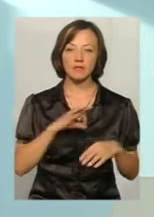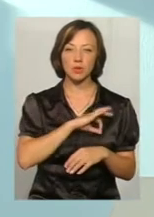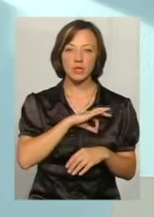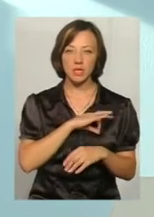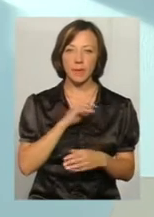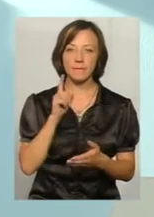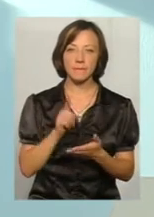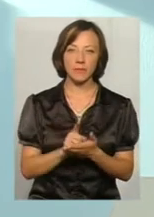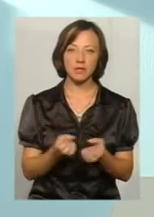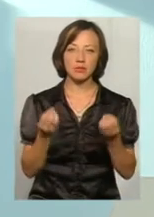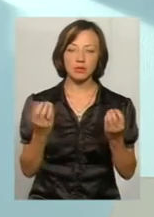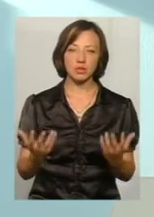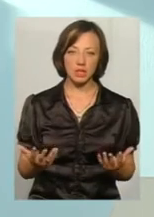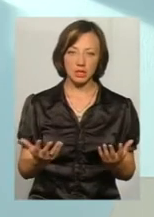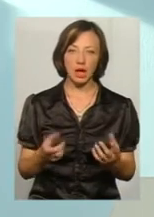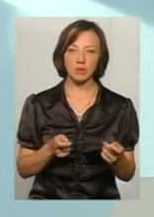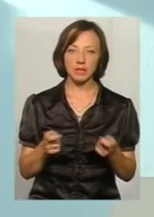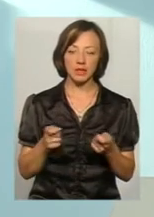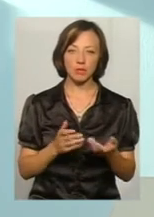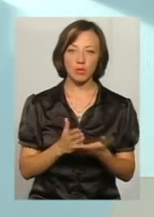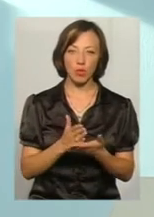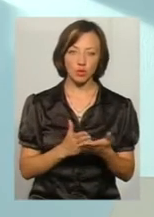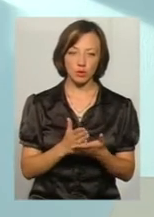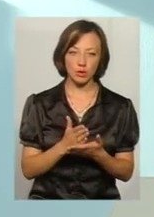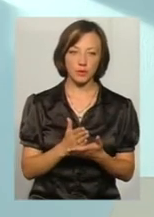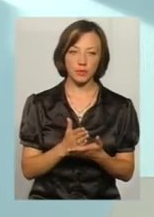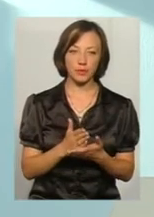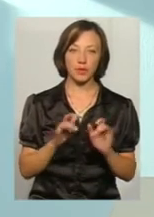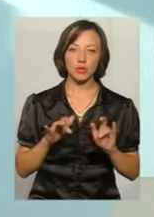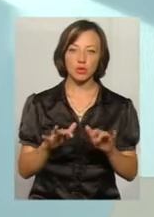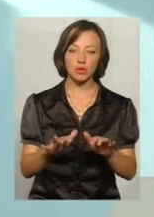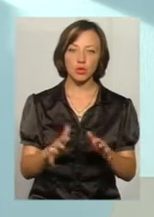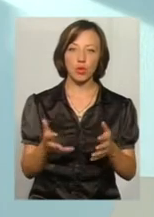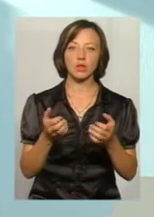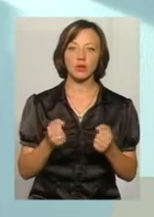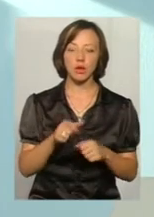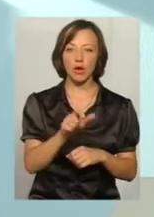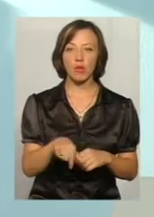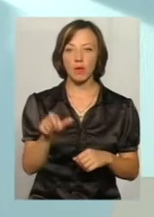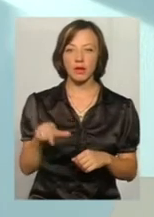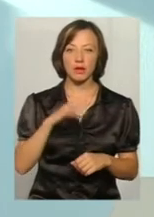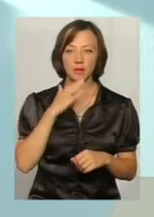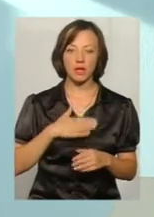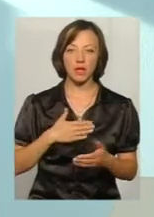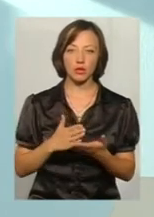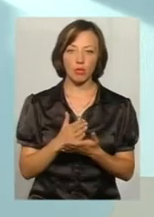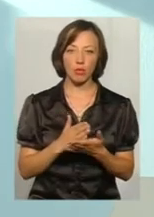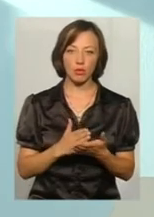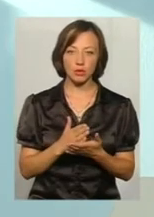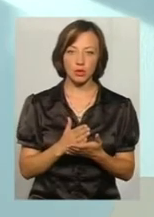які покликані спростити адміністративні послуги, процедуру отримання громадянами наших послуг,